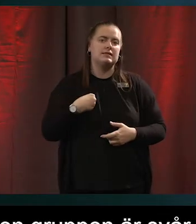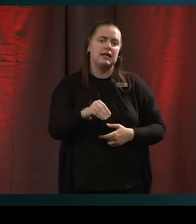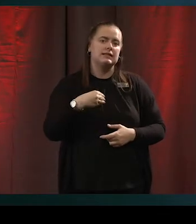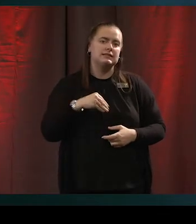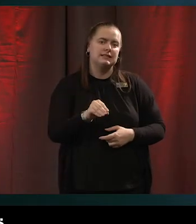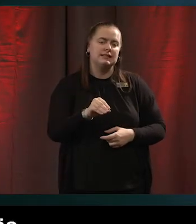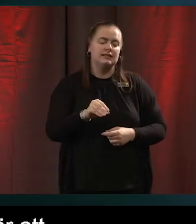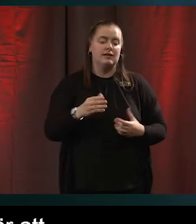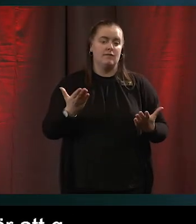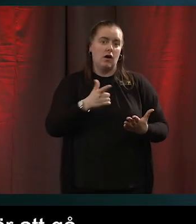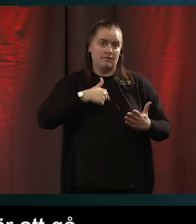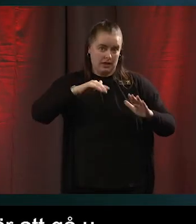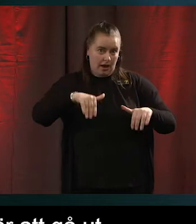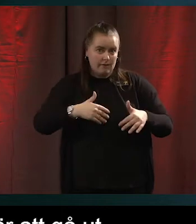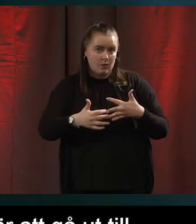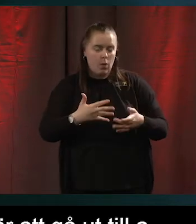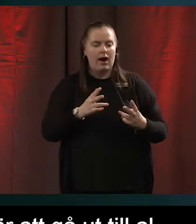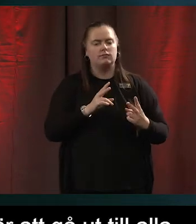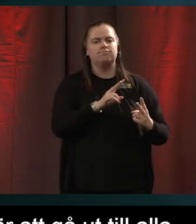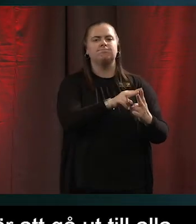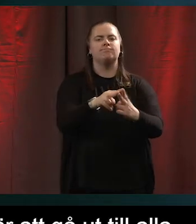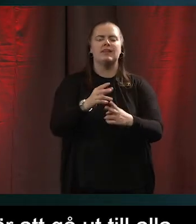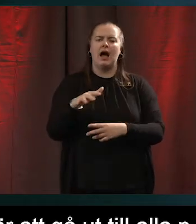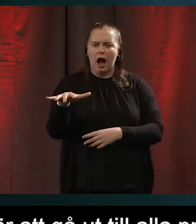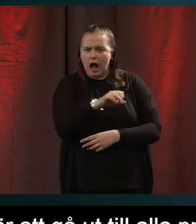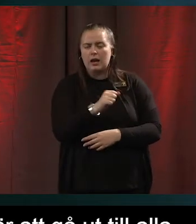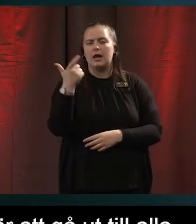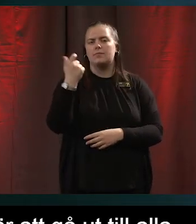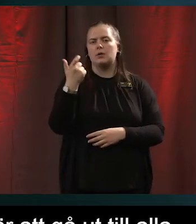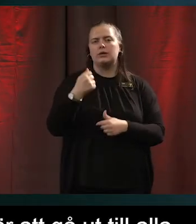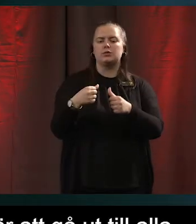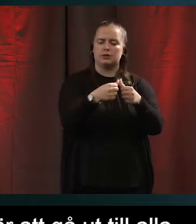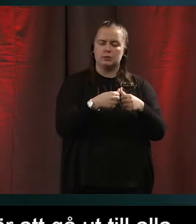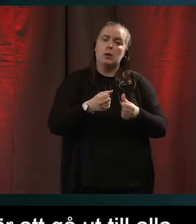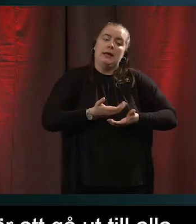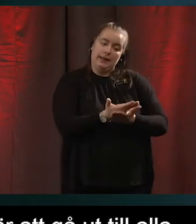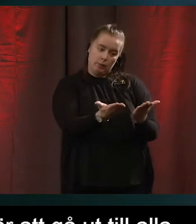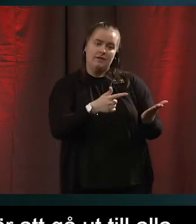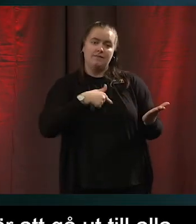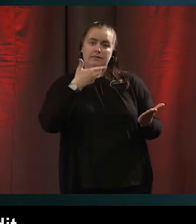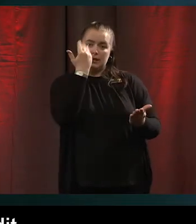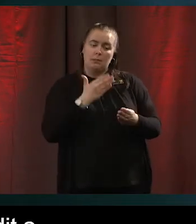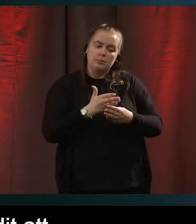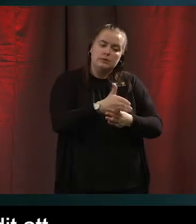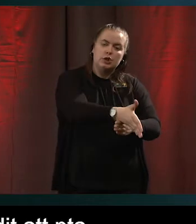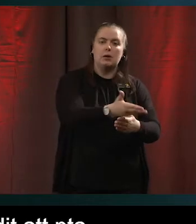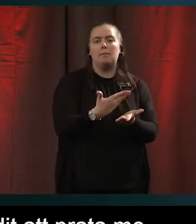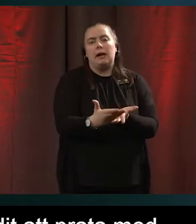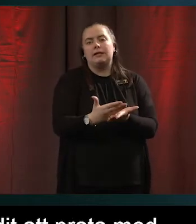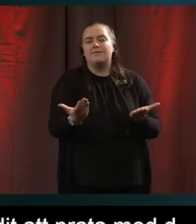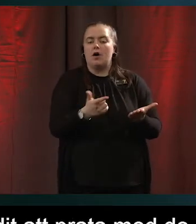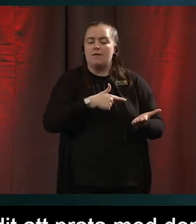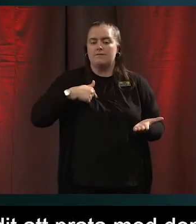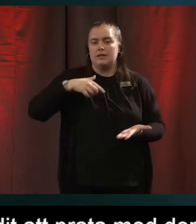ut till alla pensionärsorganisationer och erbjudit att vi kan komma och prata med dem om vad det är kommunen gör, vilket stöd som finns.